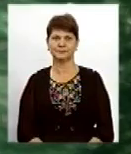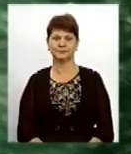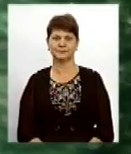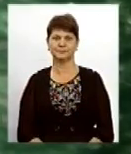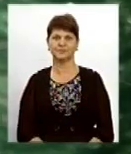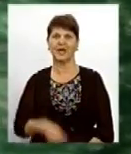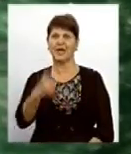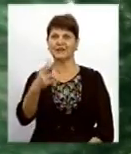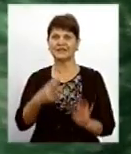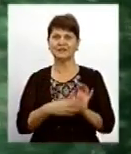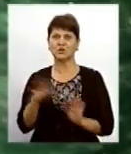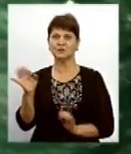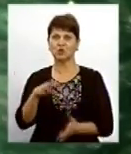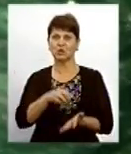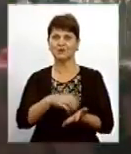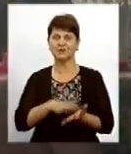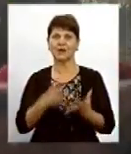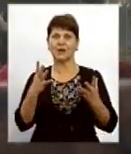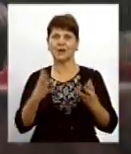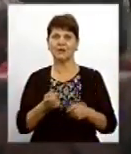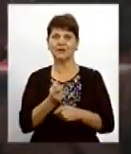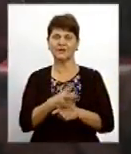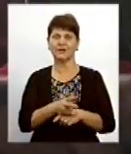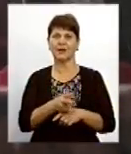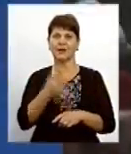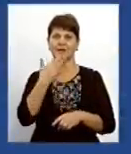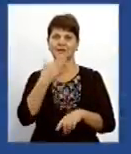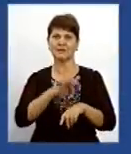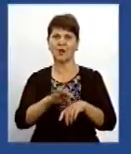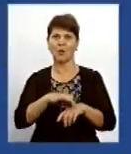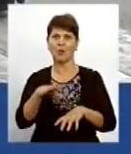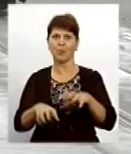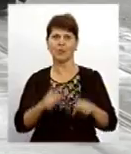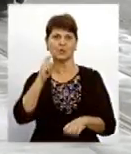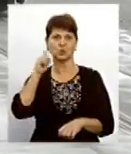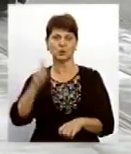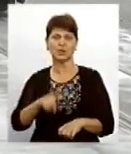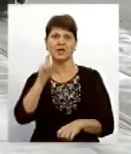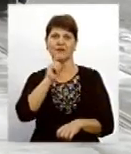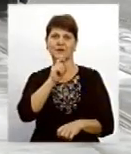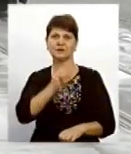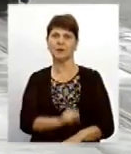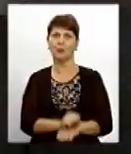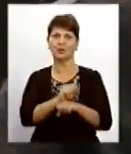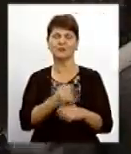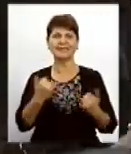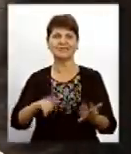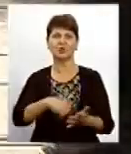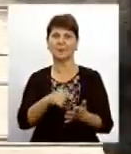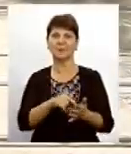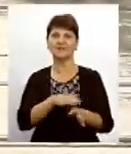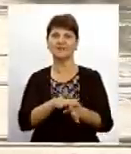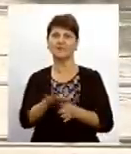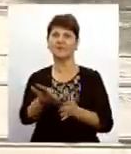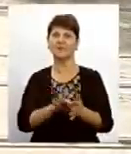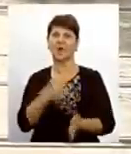28 жовтня відзначають День вигнання нацистських окупантів з України. Вінниця протестує. Сьогодні у місті відбулося